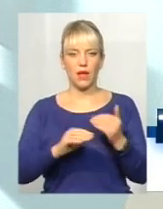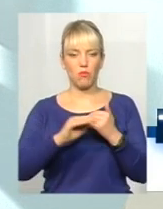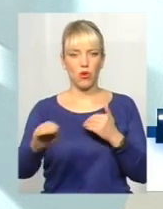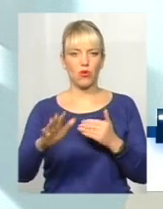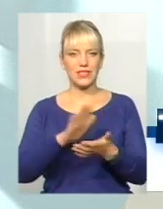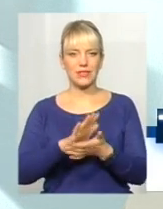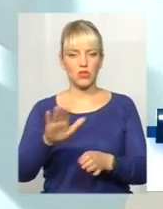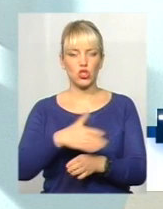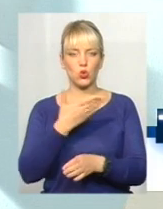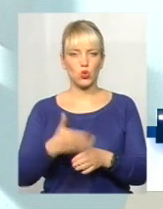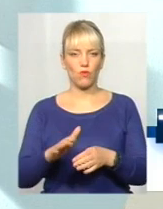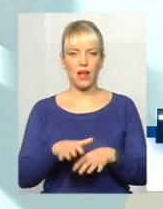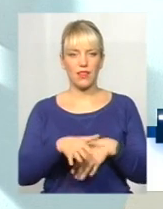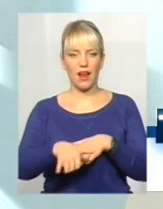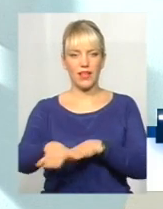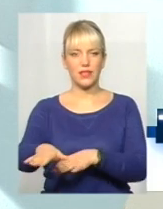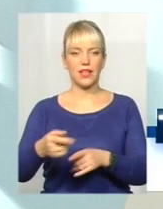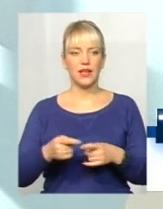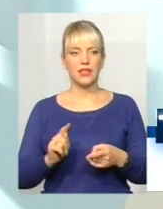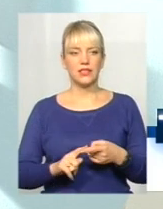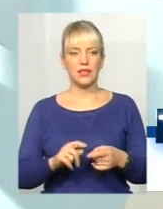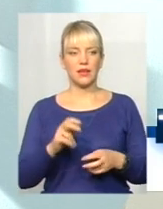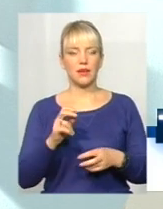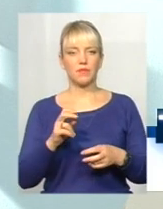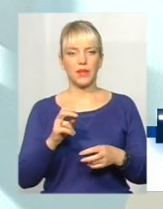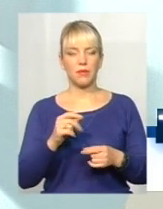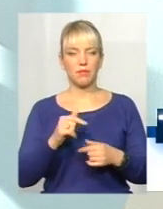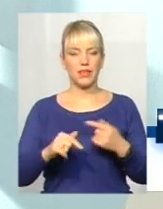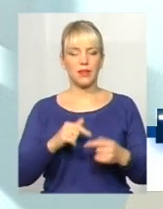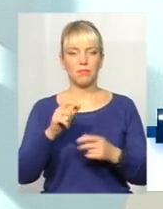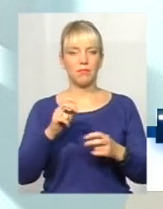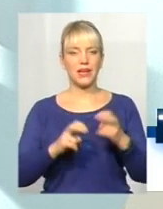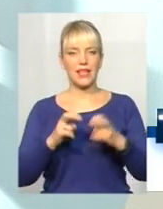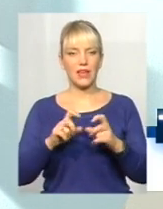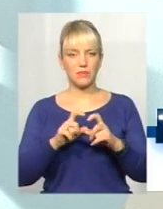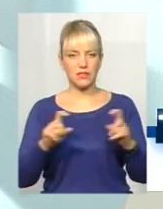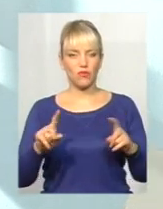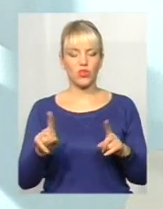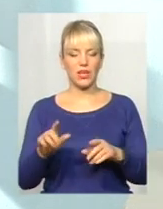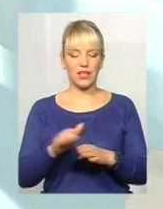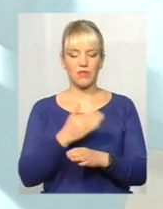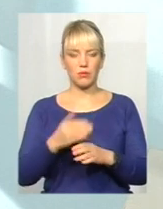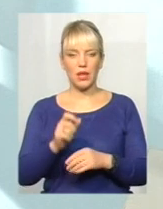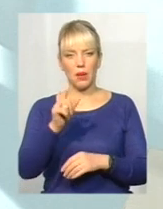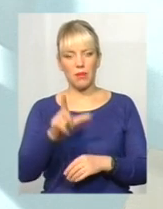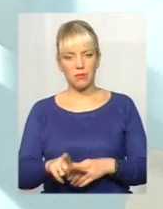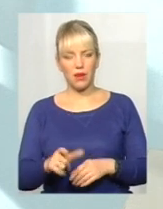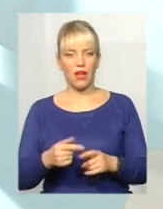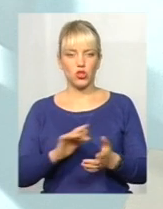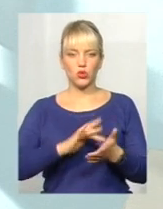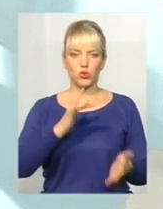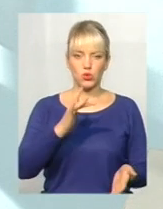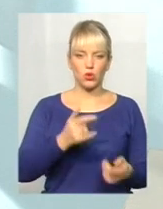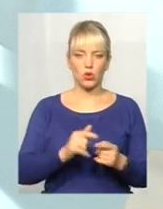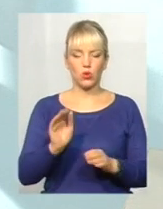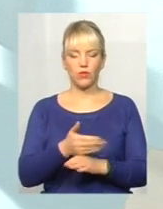сміттісортувальна лінія приватне підприємство «Рециклінг-Поділля», яке забирає в міста і педпляшку, скло, і відсортовує